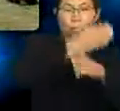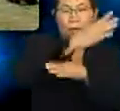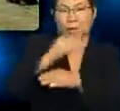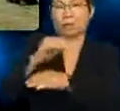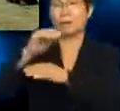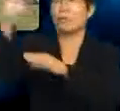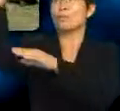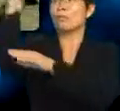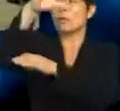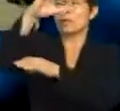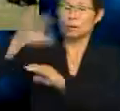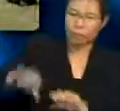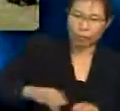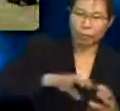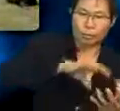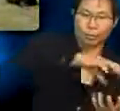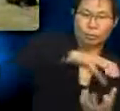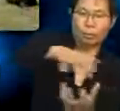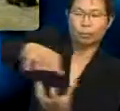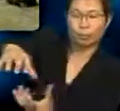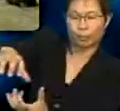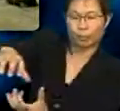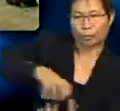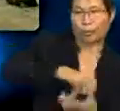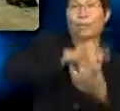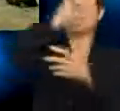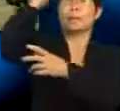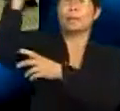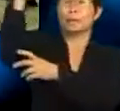bulan beredar mengelilingi matahari.